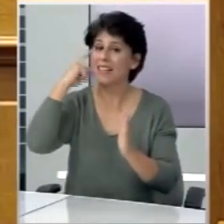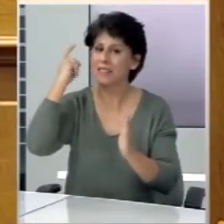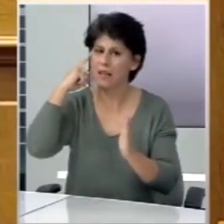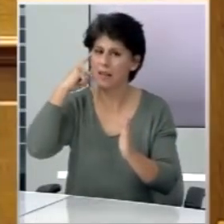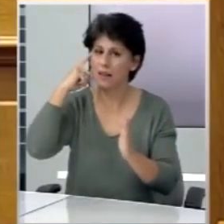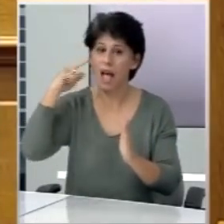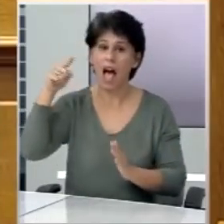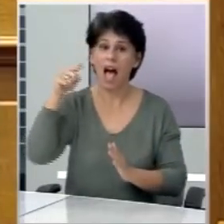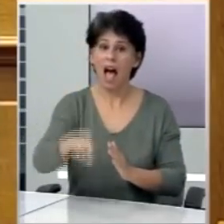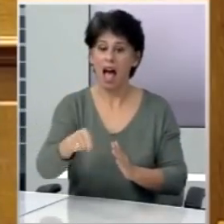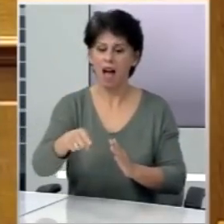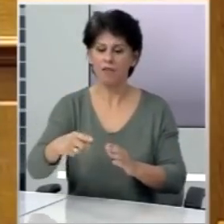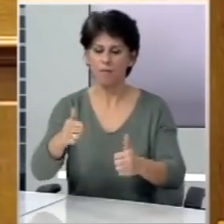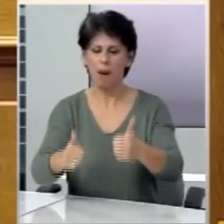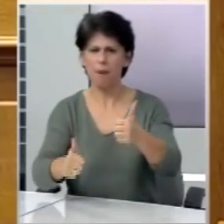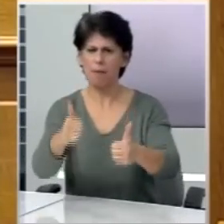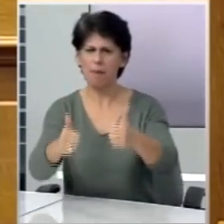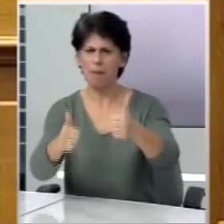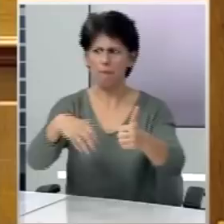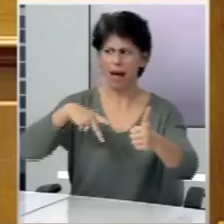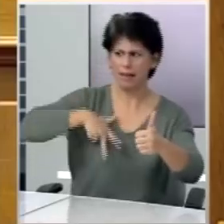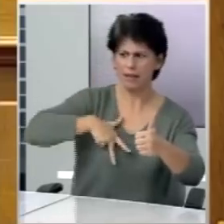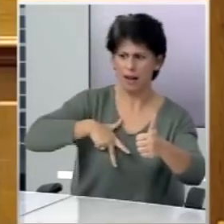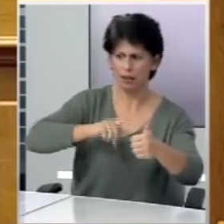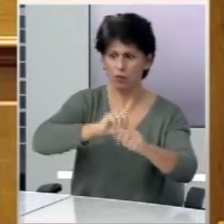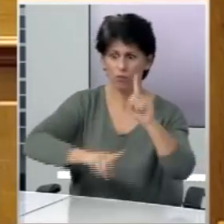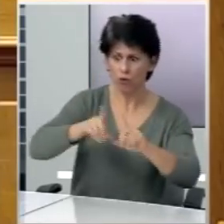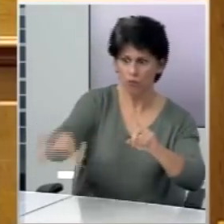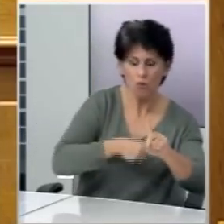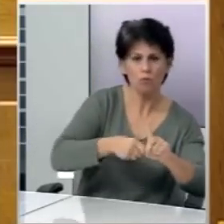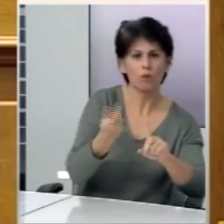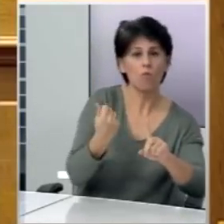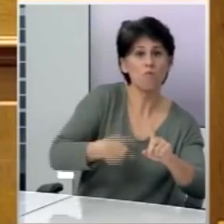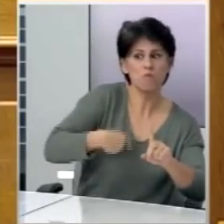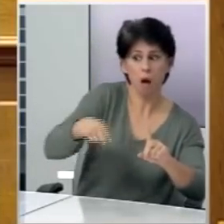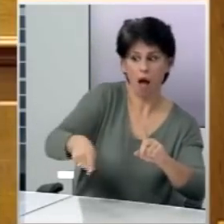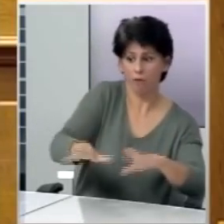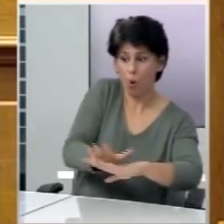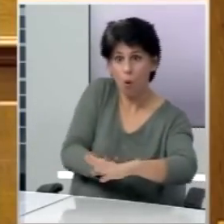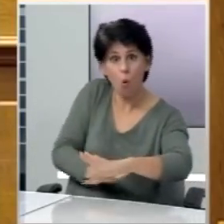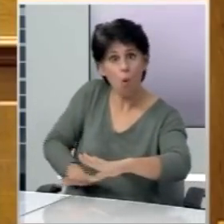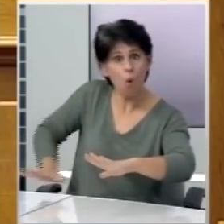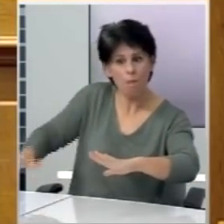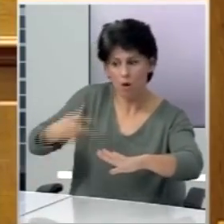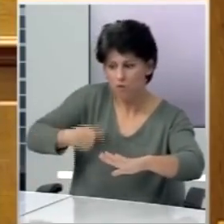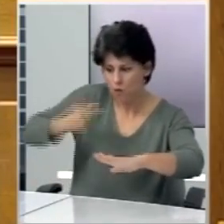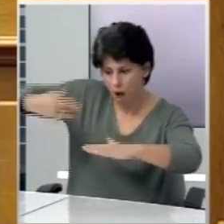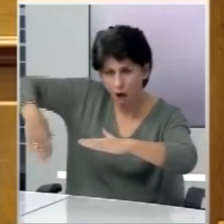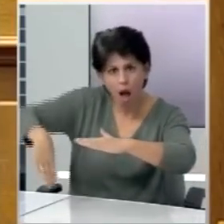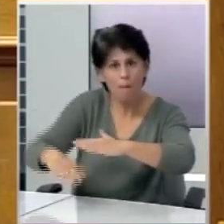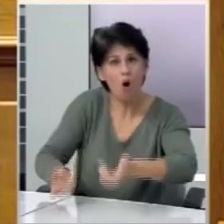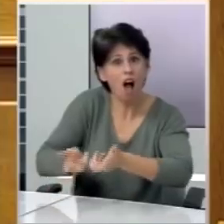πως αυτοί οι έντονοι ανταγωνισμοί για το ποιος θα βάλει στο χέρι τον πλούτο μιας ολόκληρης περιοχής με